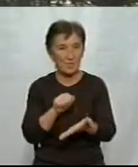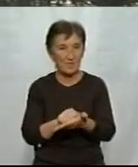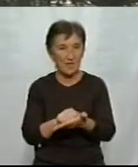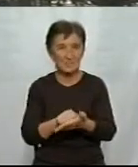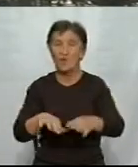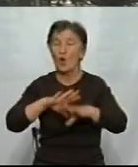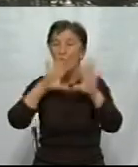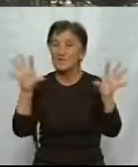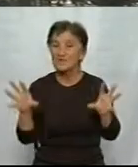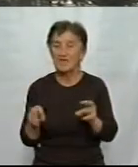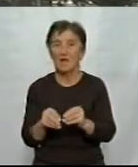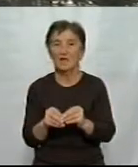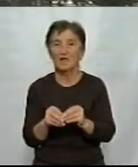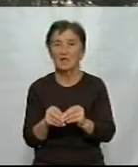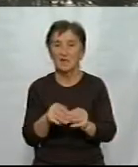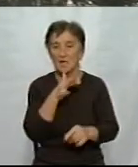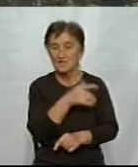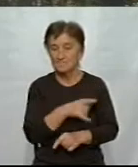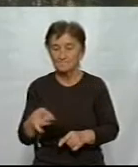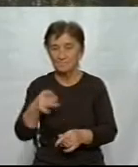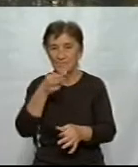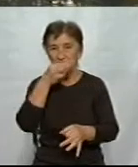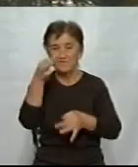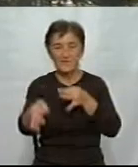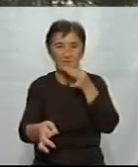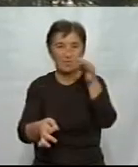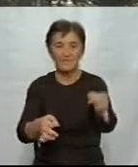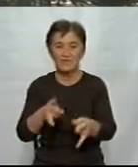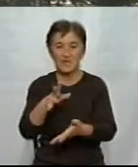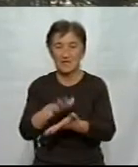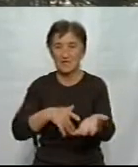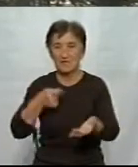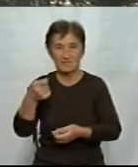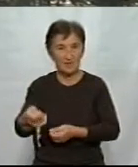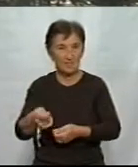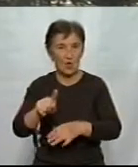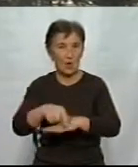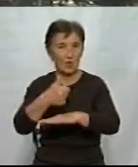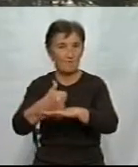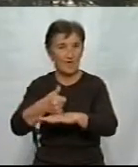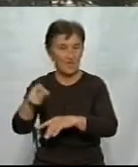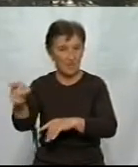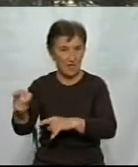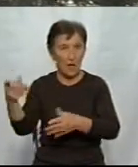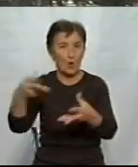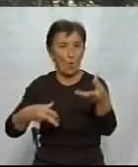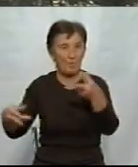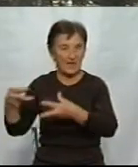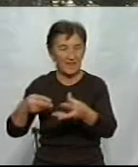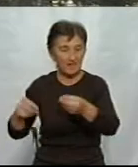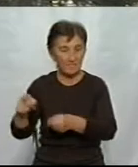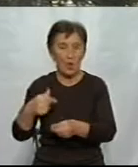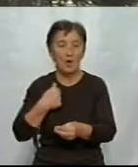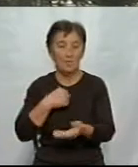Взагалі, під час відповіді на звернення голови «Політ» в кооперативу, ми